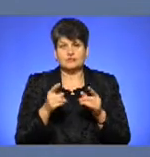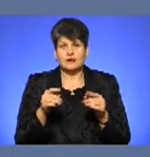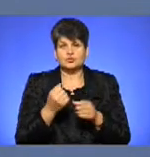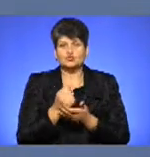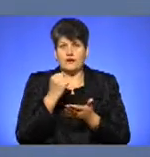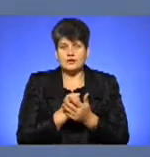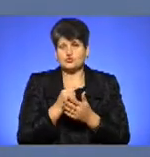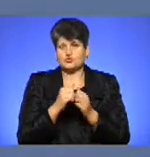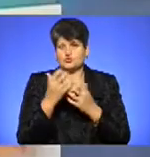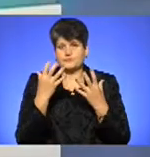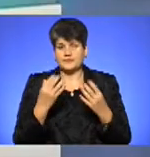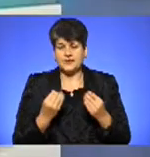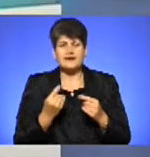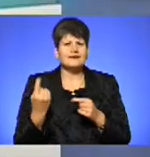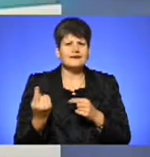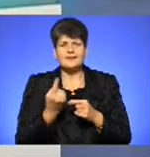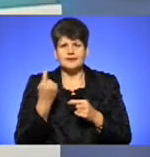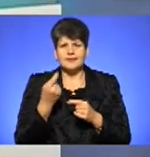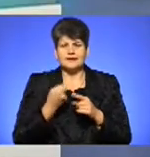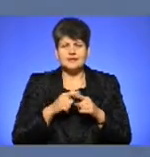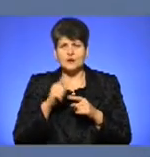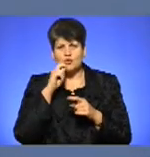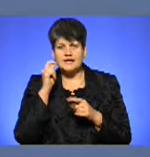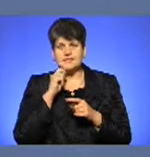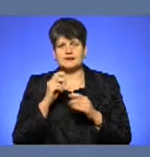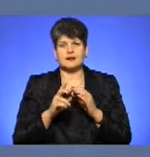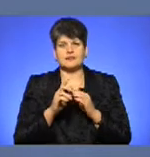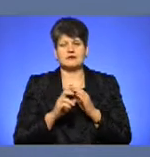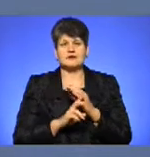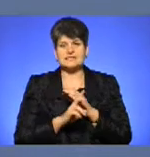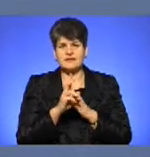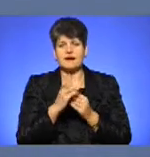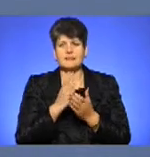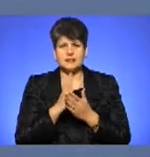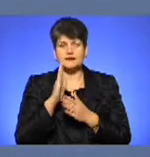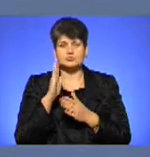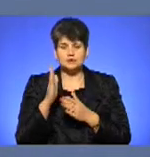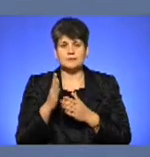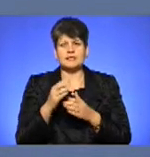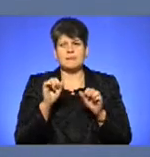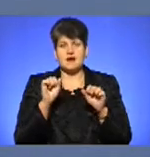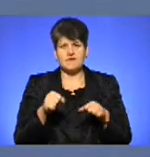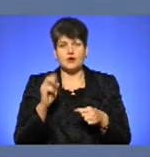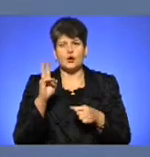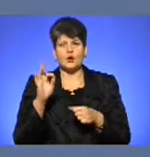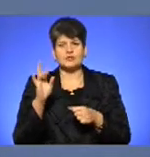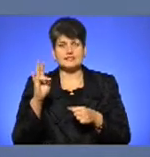Безумовно, це буде єдина канонічна українська церква, яка буде мати всі права від Константинополя, від Вселенського патріарха. І